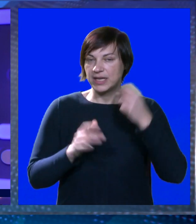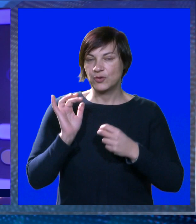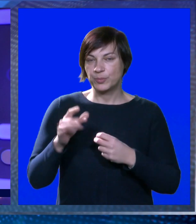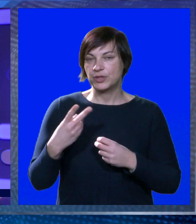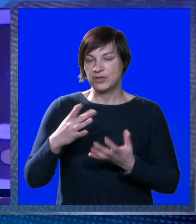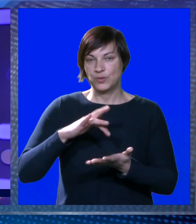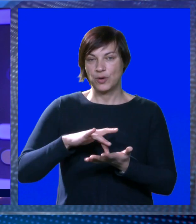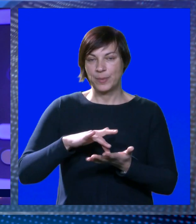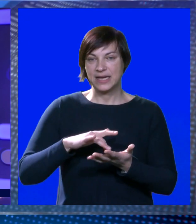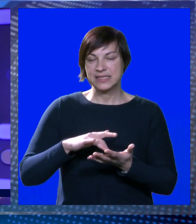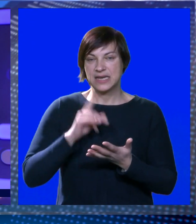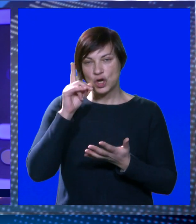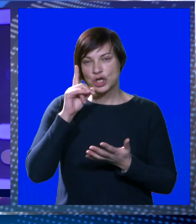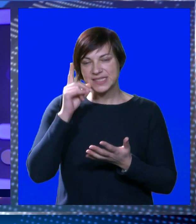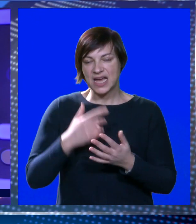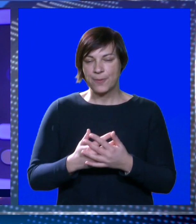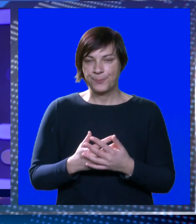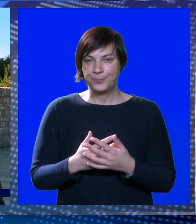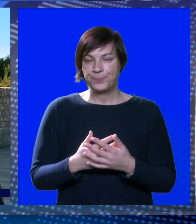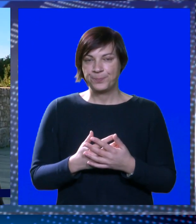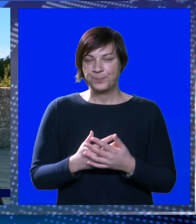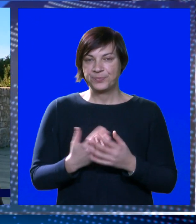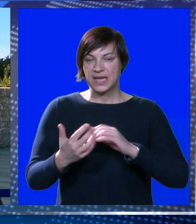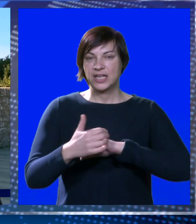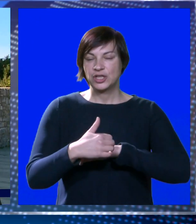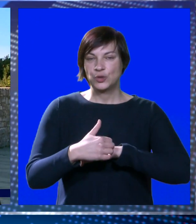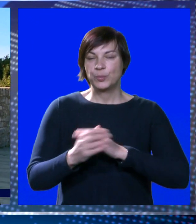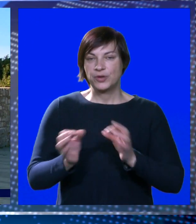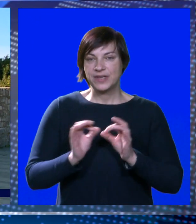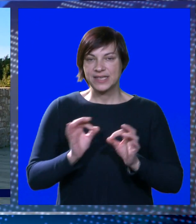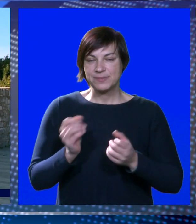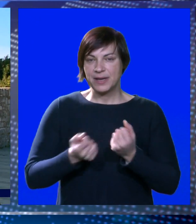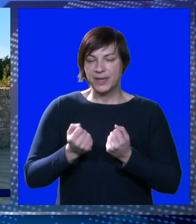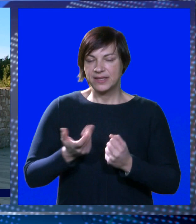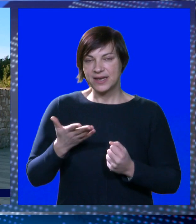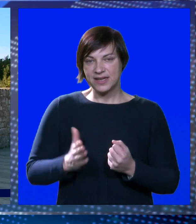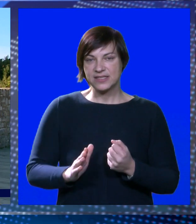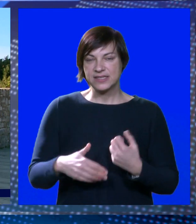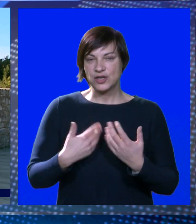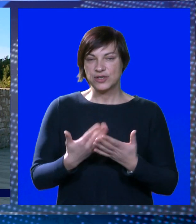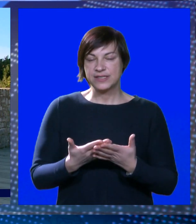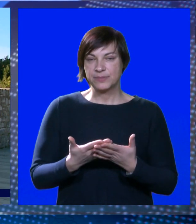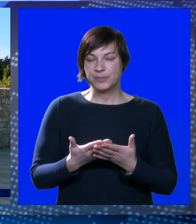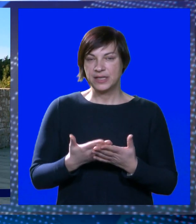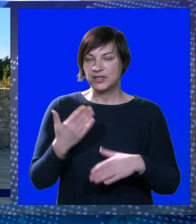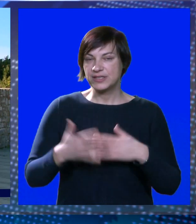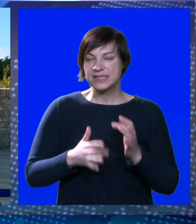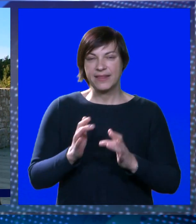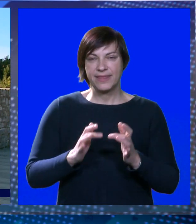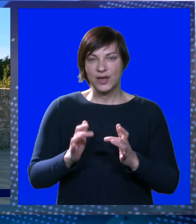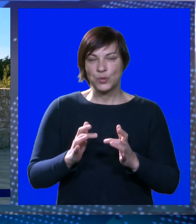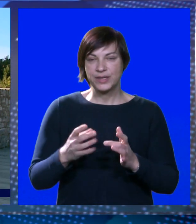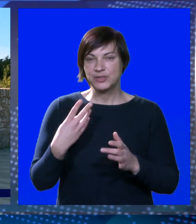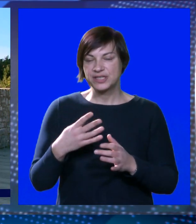protiv drugoplasiranog Osijeka. Pa Dubrovnik je vrlo spreman, trenira se ozbiljno, rezultati zadnjih utakmica,